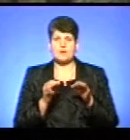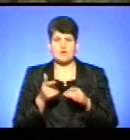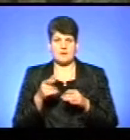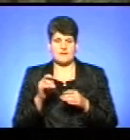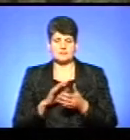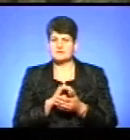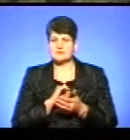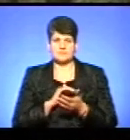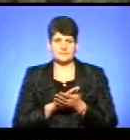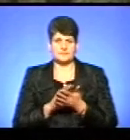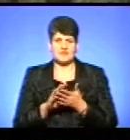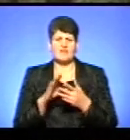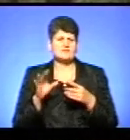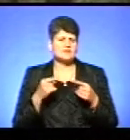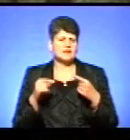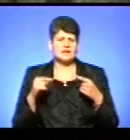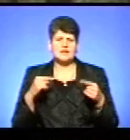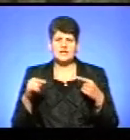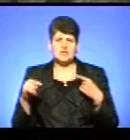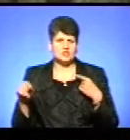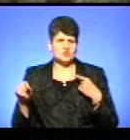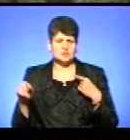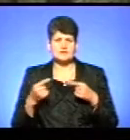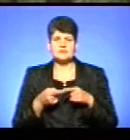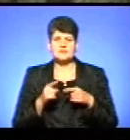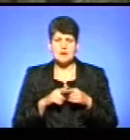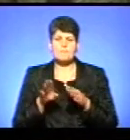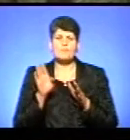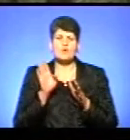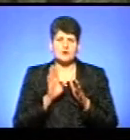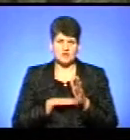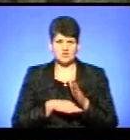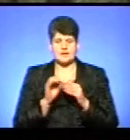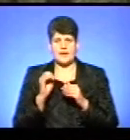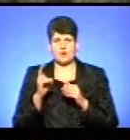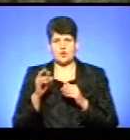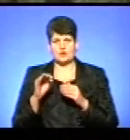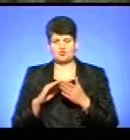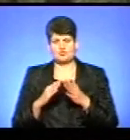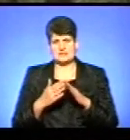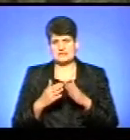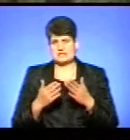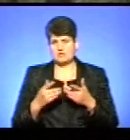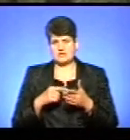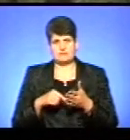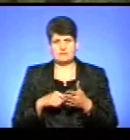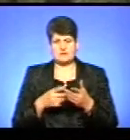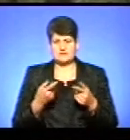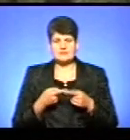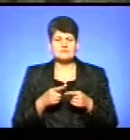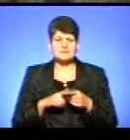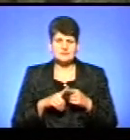І всі інші альтернативи – це погіршення екологічної ситуації в місті. Це